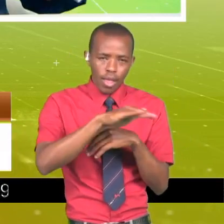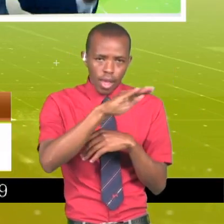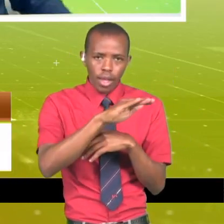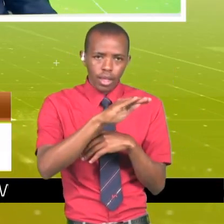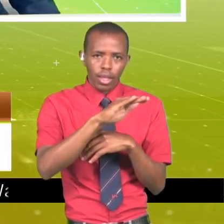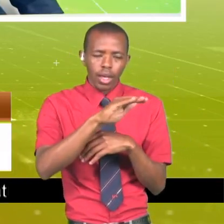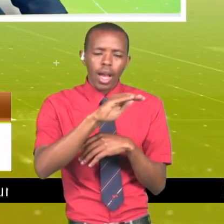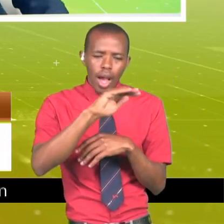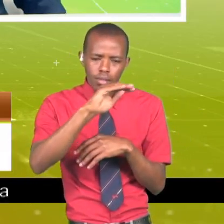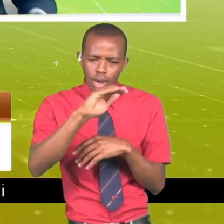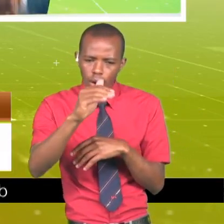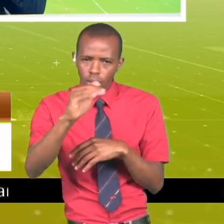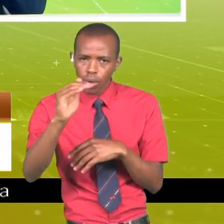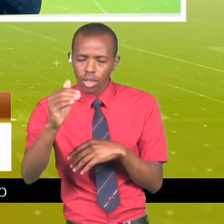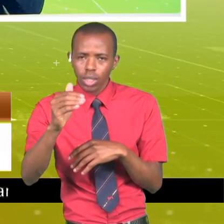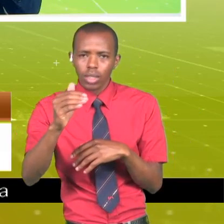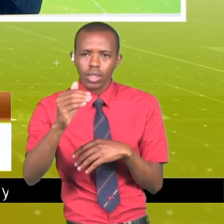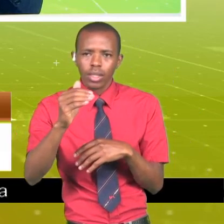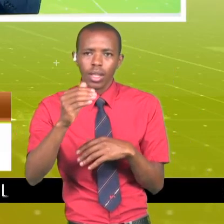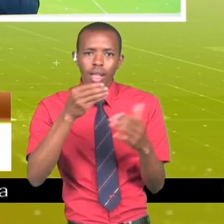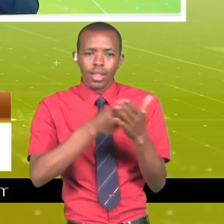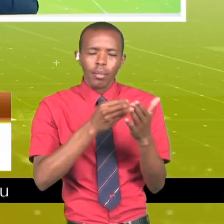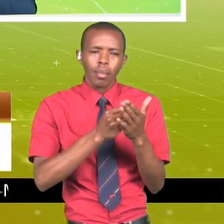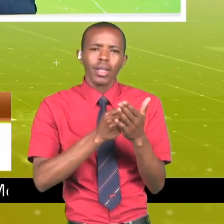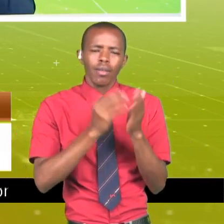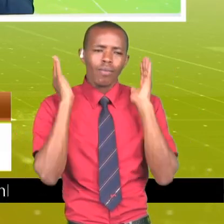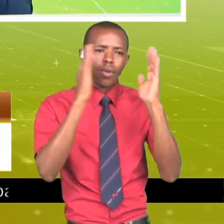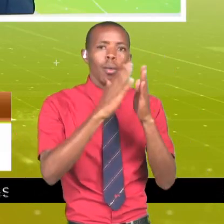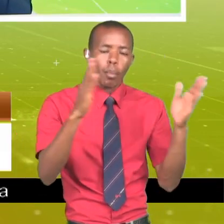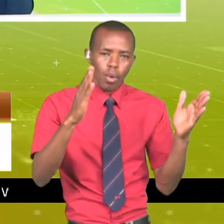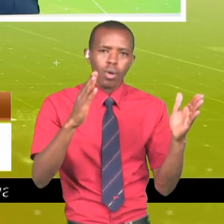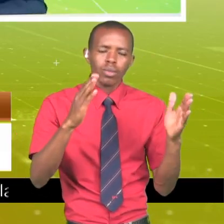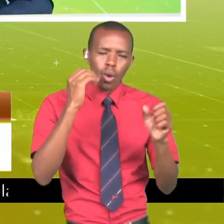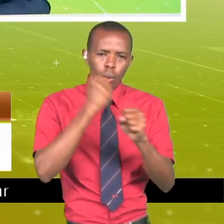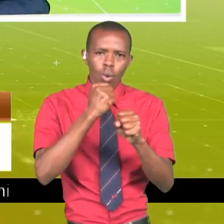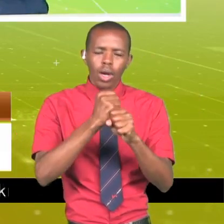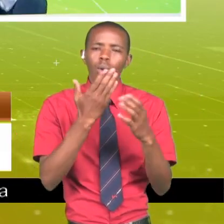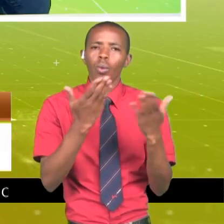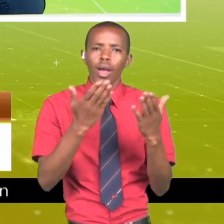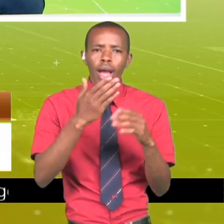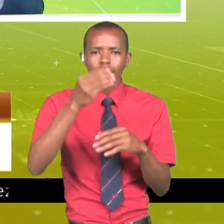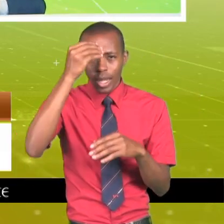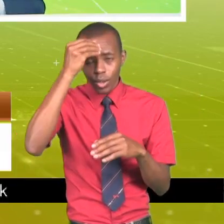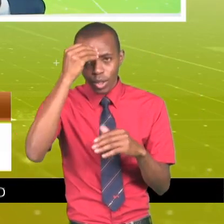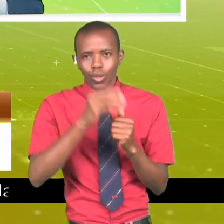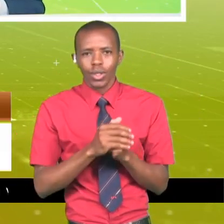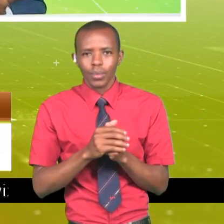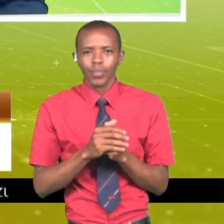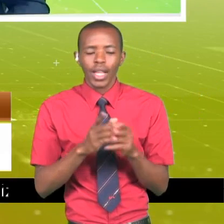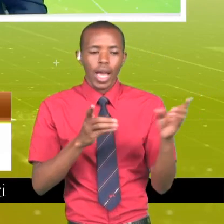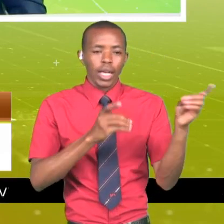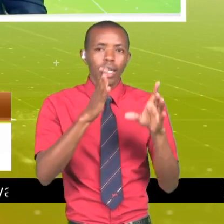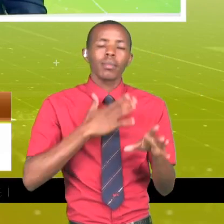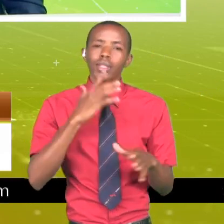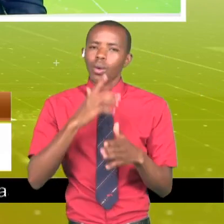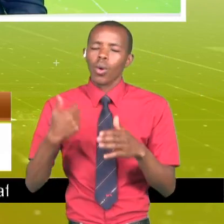Ama katika maeneombunge, zile pesa zinaangazia sana kufanya kazi ya elimu. Na kwa mshukura na mweshimi. Na mshukura mweshimi mwalekezonga na mbio kwa